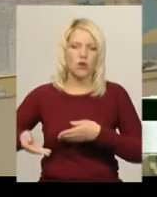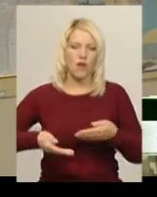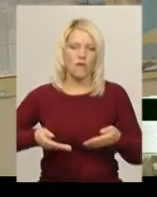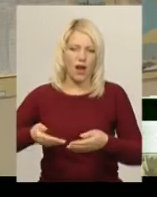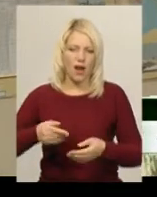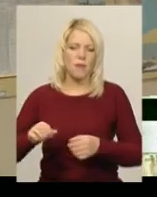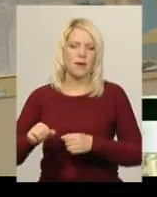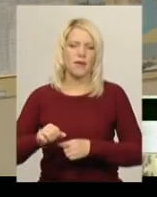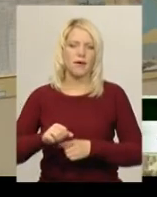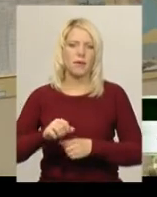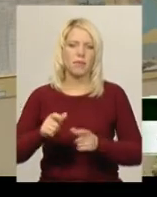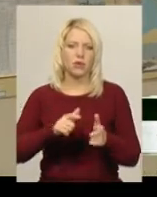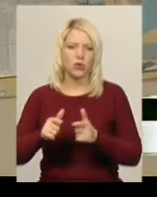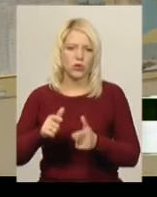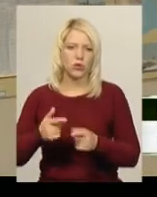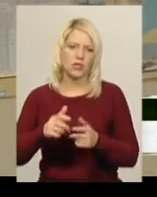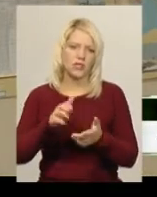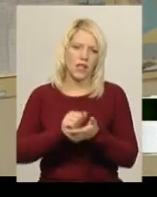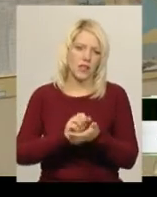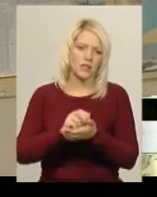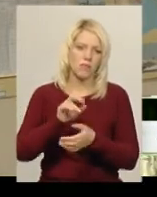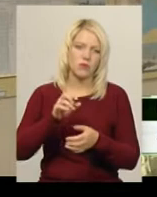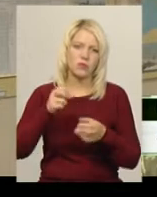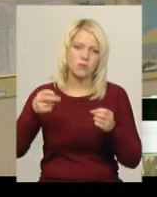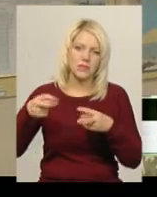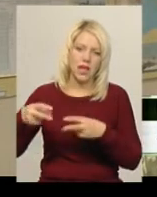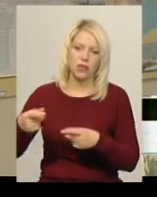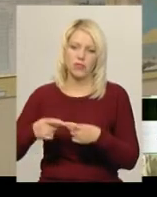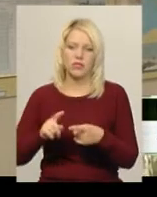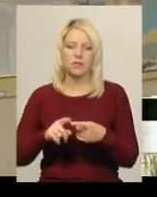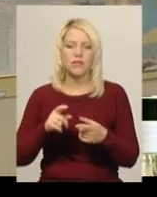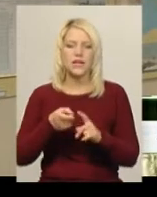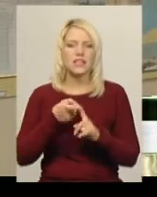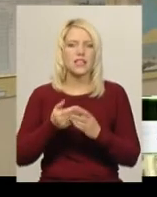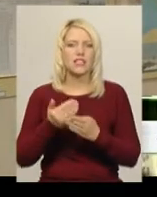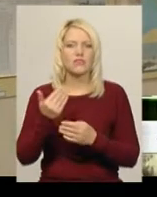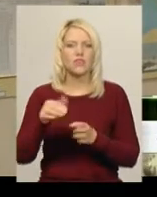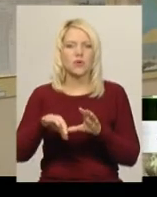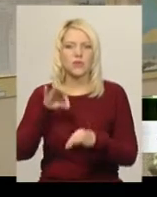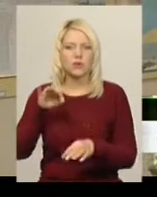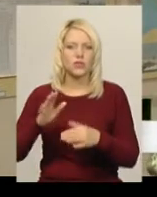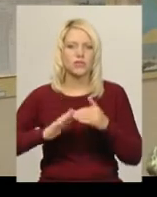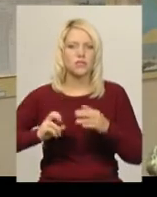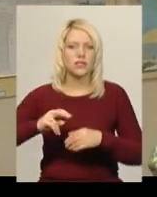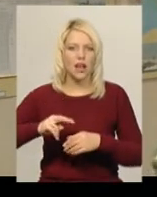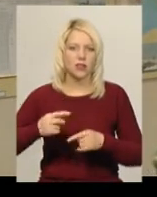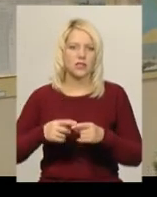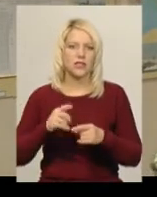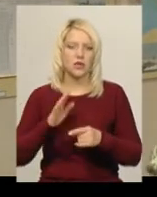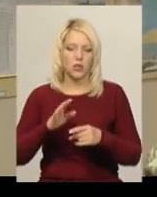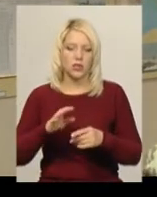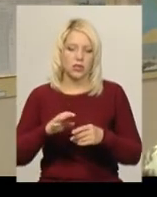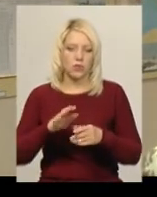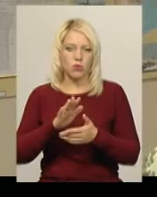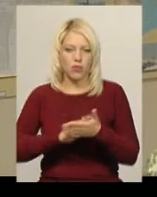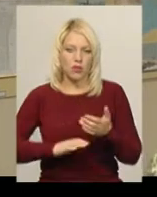тактична підготовка. Заняття по статутам, заняття по спеціальностям, залежно від якої спеціальності. На якої спеціальності будуть проходити свою